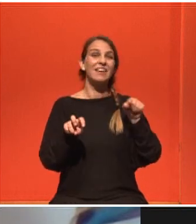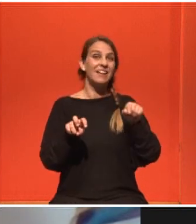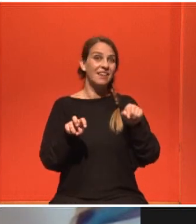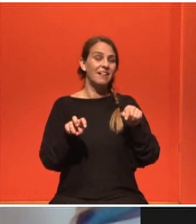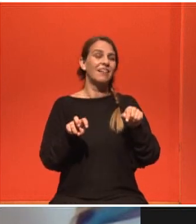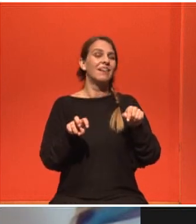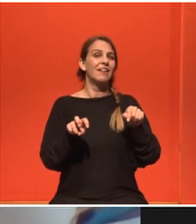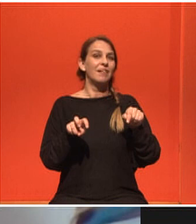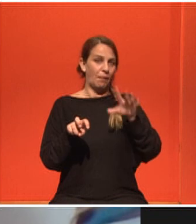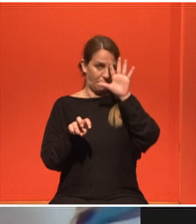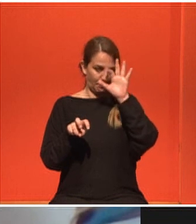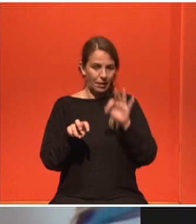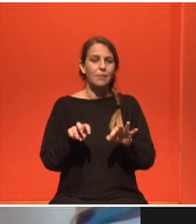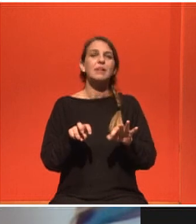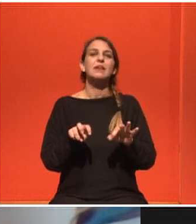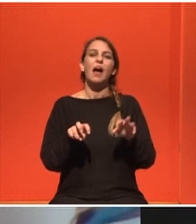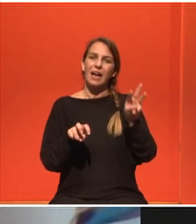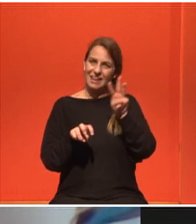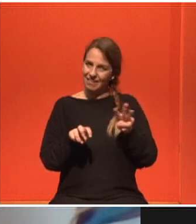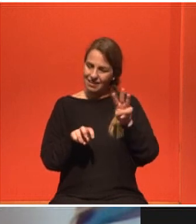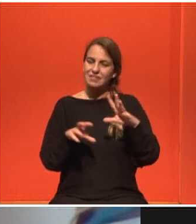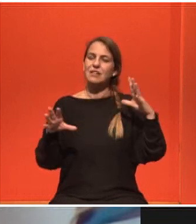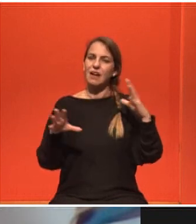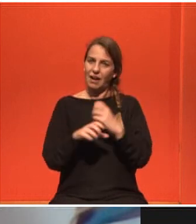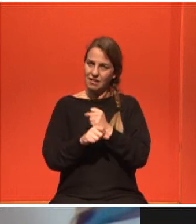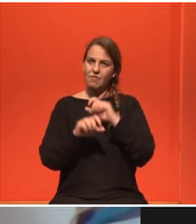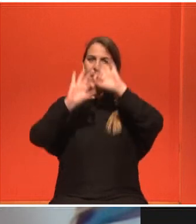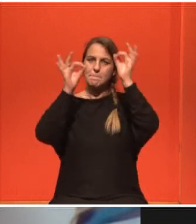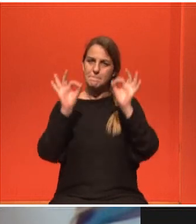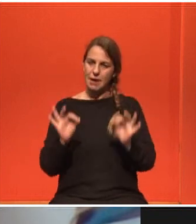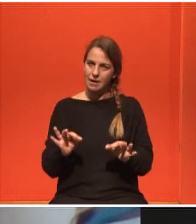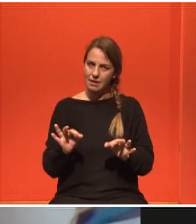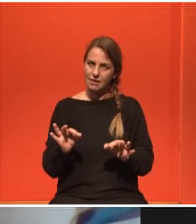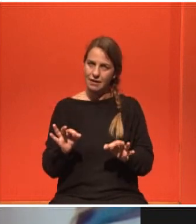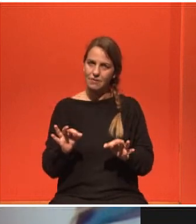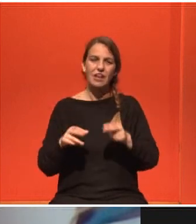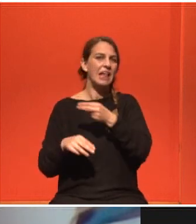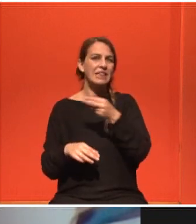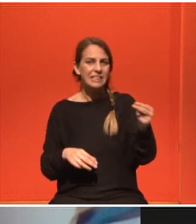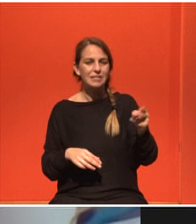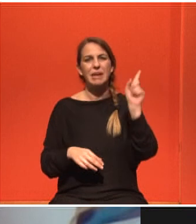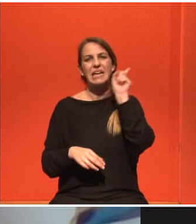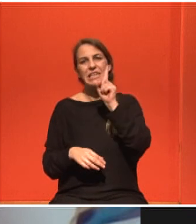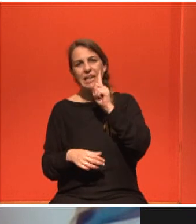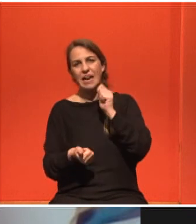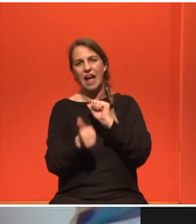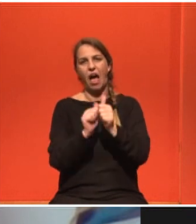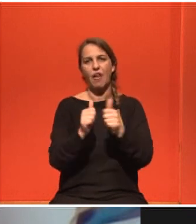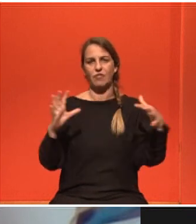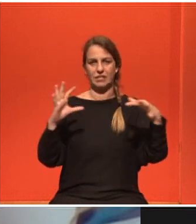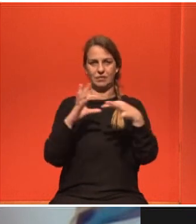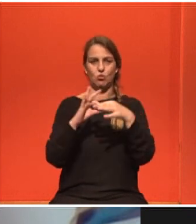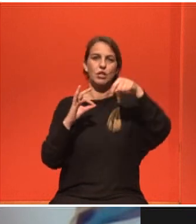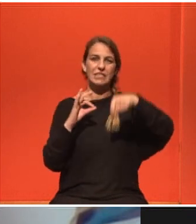νομίζω έδωσαν το περίγραμμα της σχέσης γυναίκας-άθλησης σε μια ημέρα που είναι